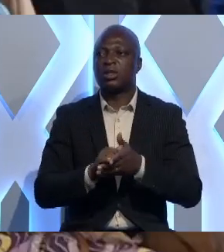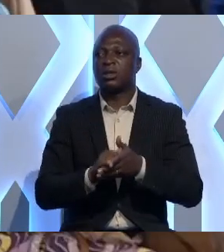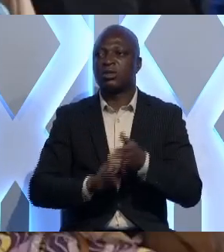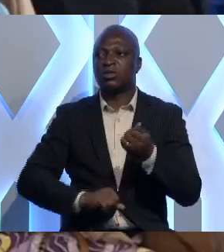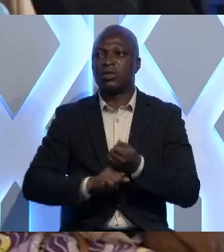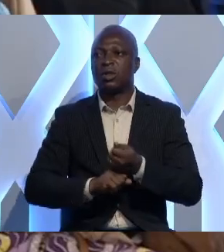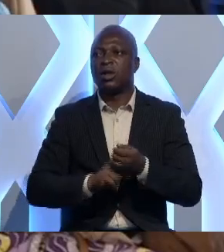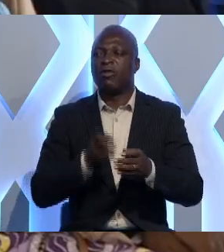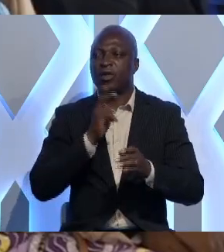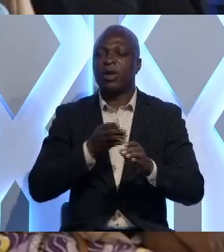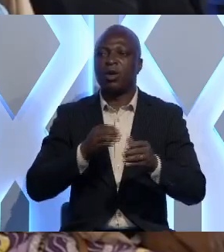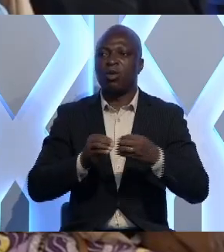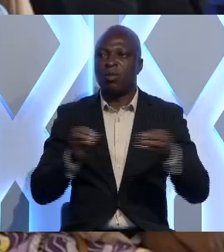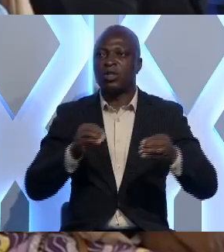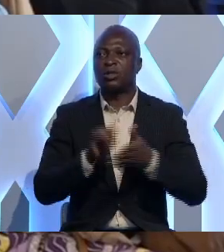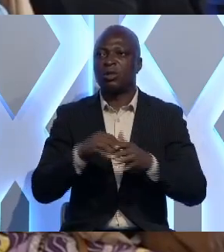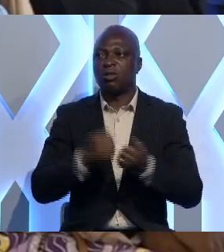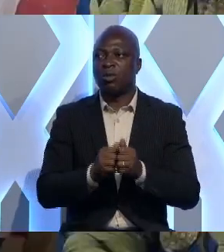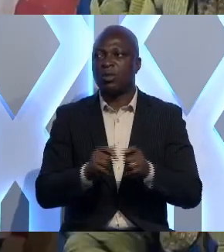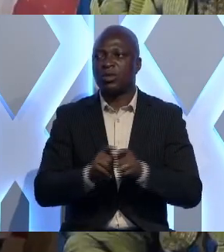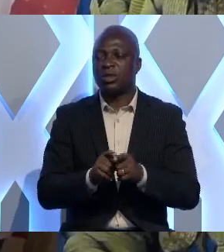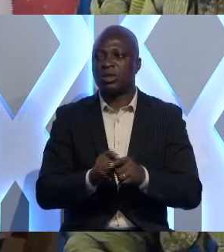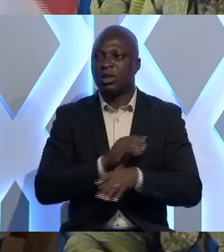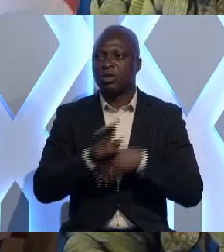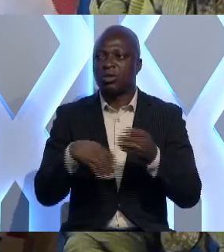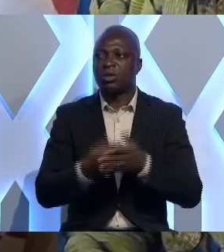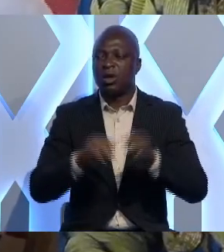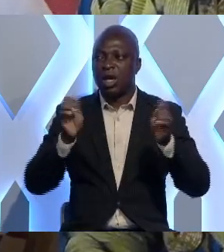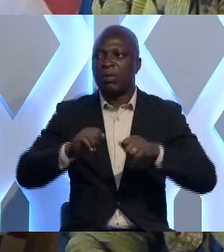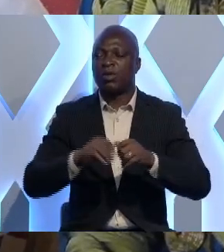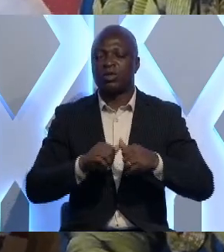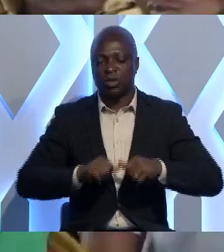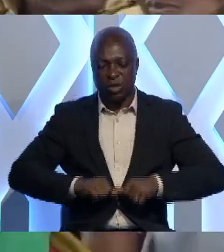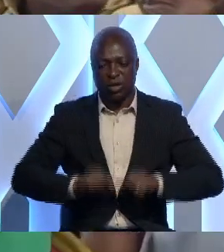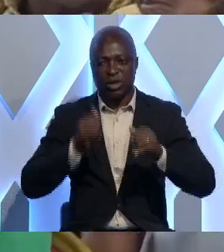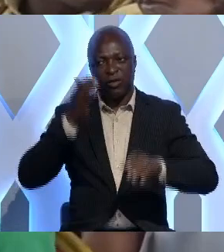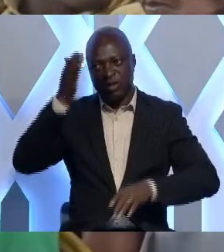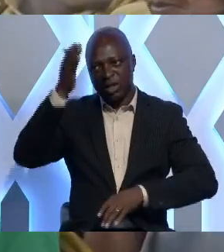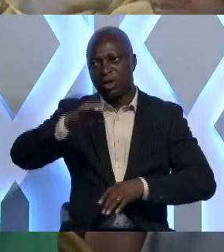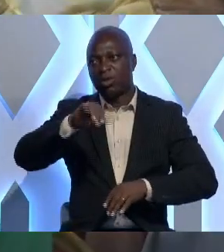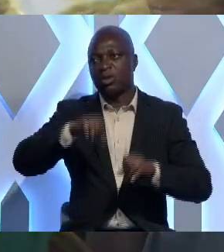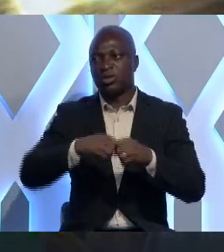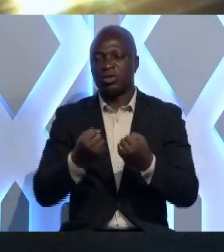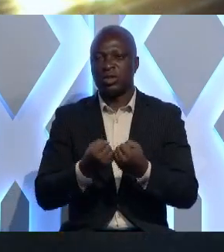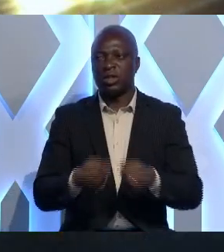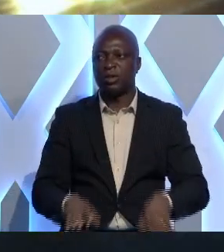est résolument opposée aux substances psychodropes capables de paralyser l'avenir de toute une société.